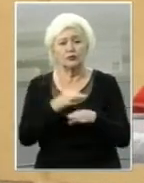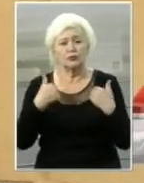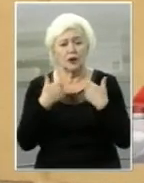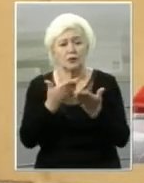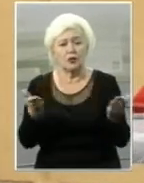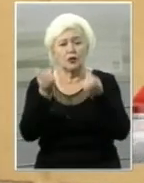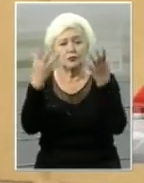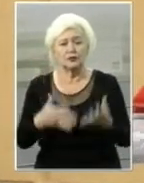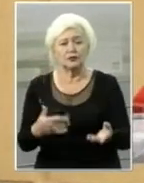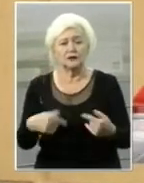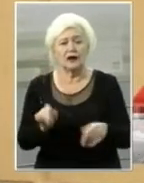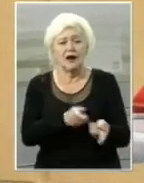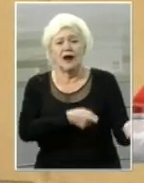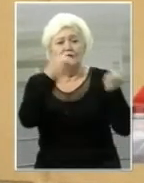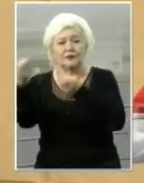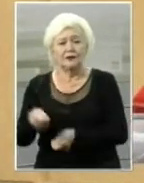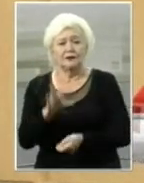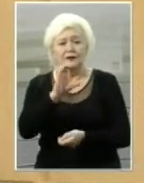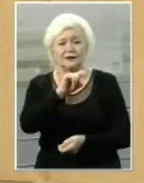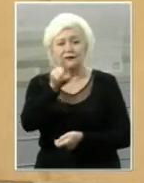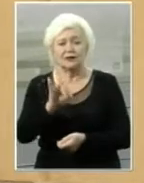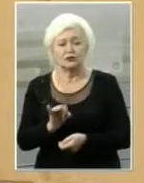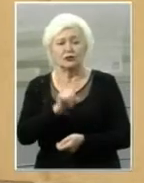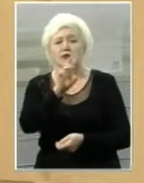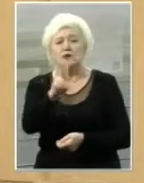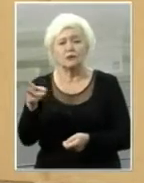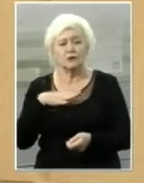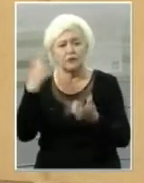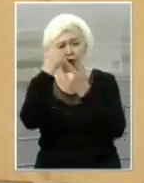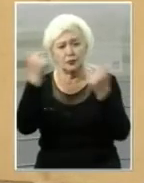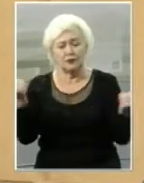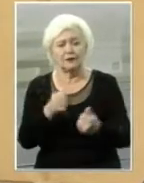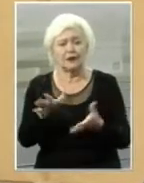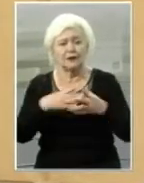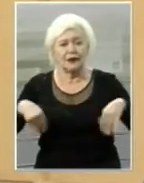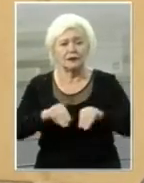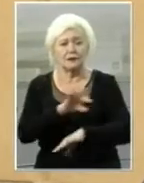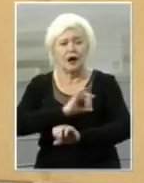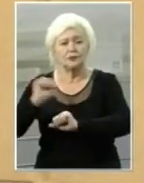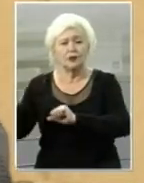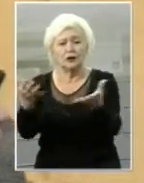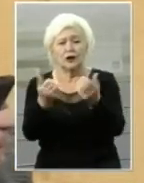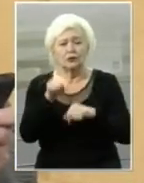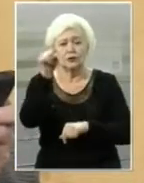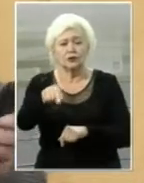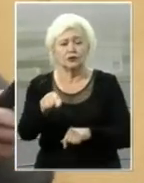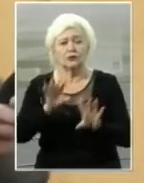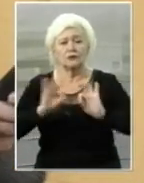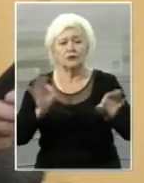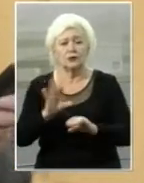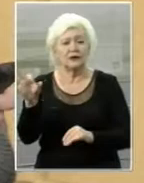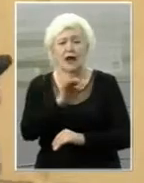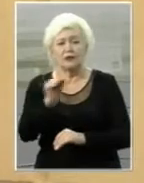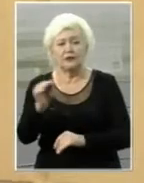просто-напросто вивезли із СІЗО. Нікому не було повідомлено, ні родині. Адвокат отримав цю інформацію неофіційно.